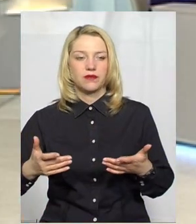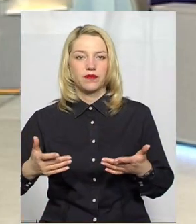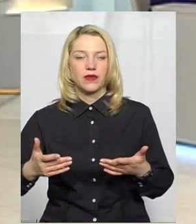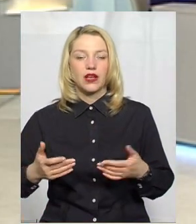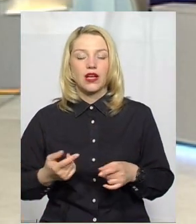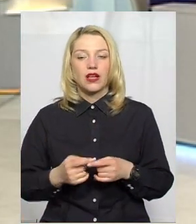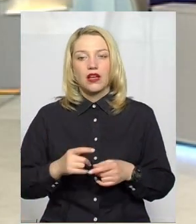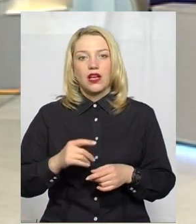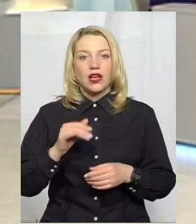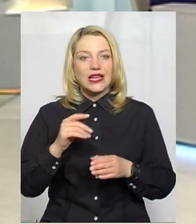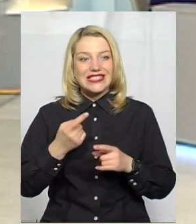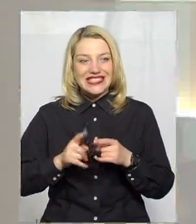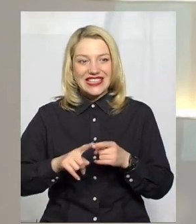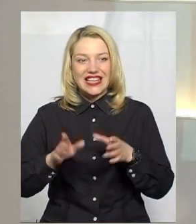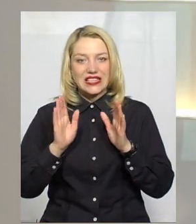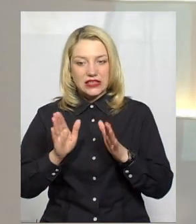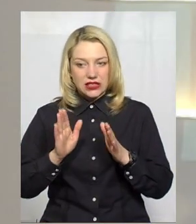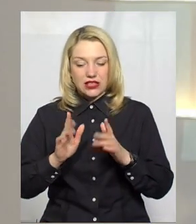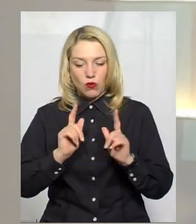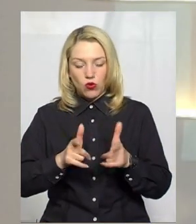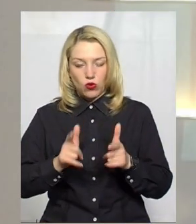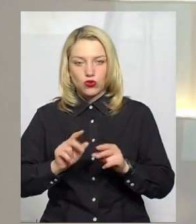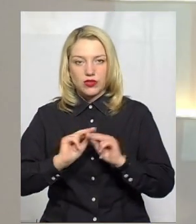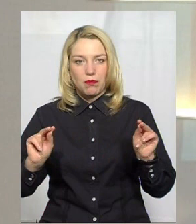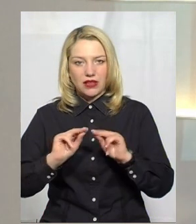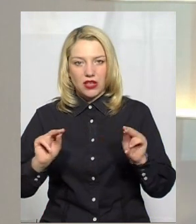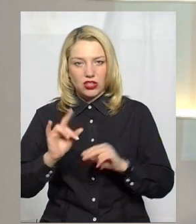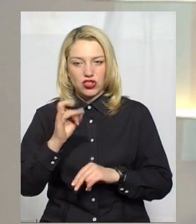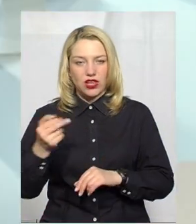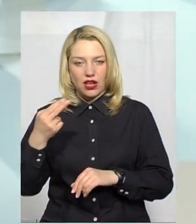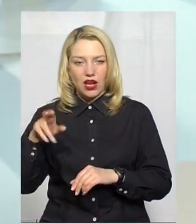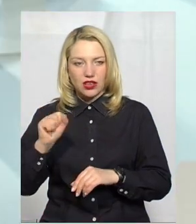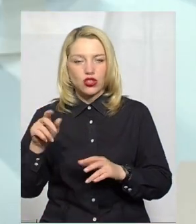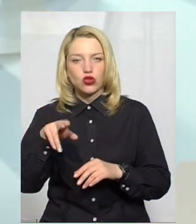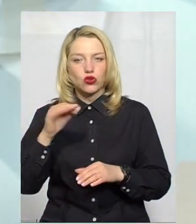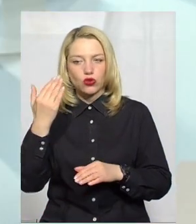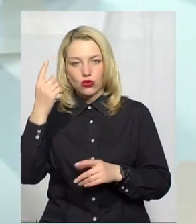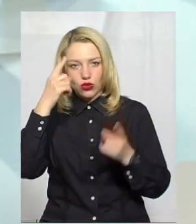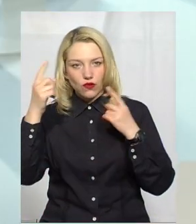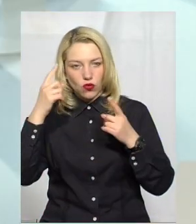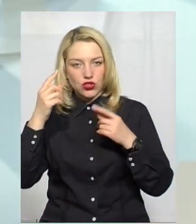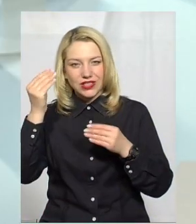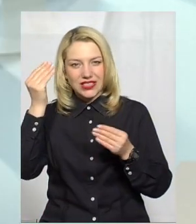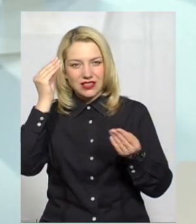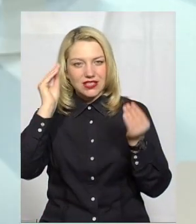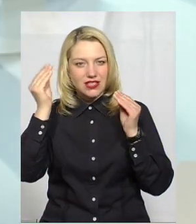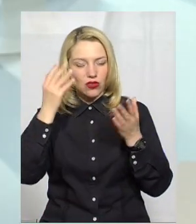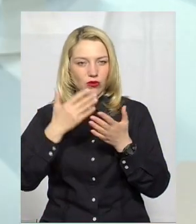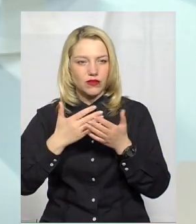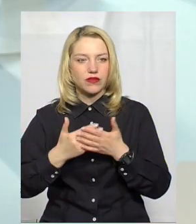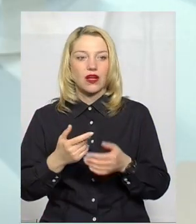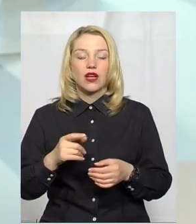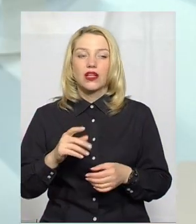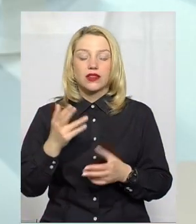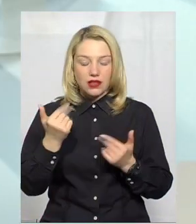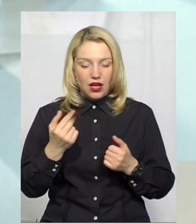погоджується педагогічною радою у школі його творчі задуми, так? Так, але в процесі, в